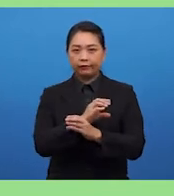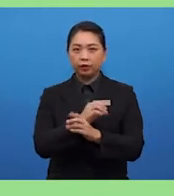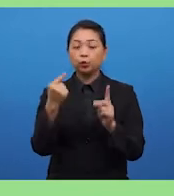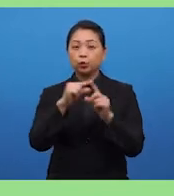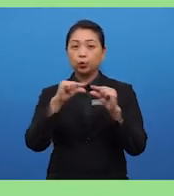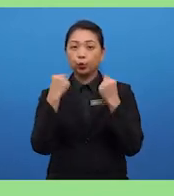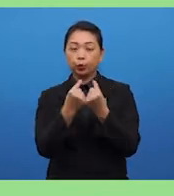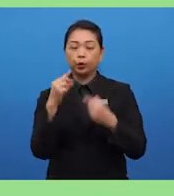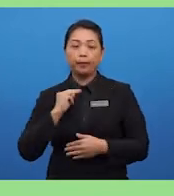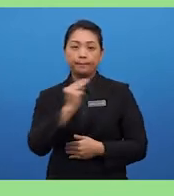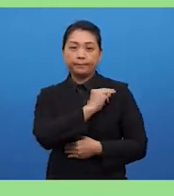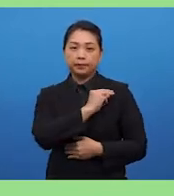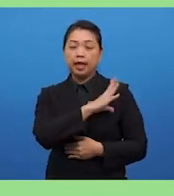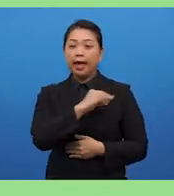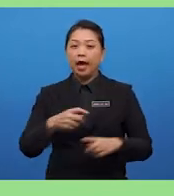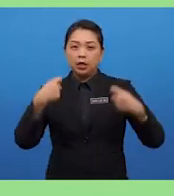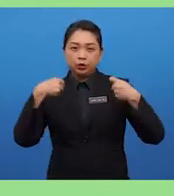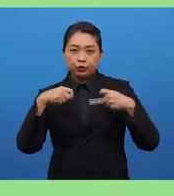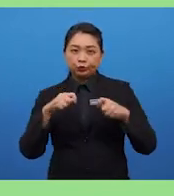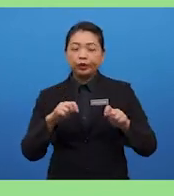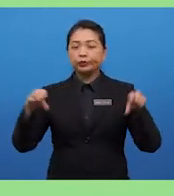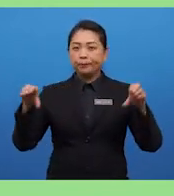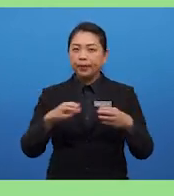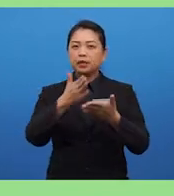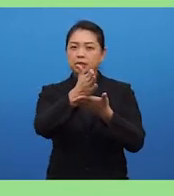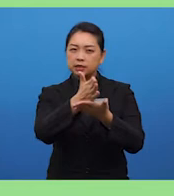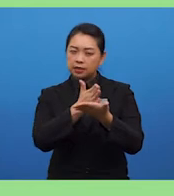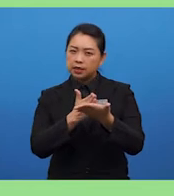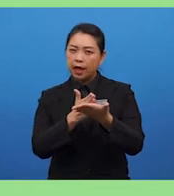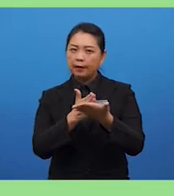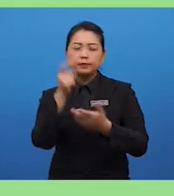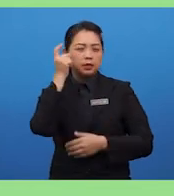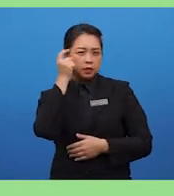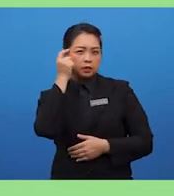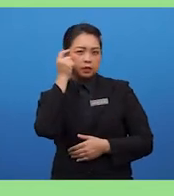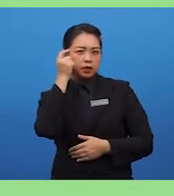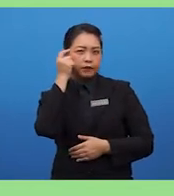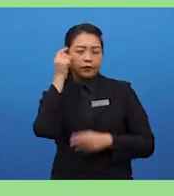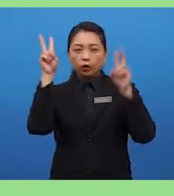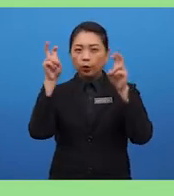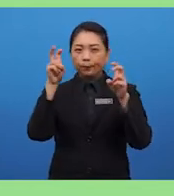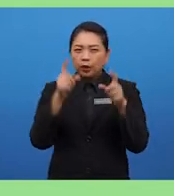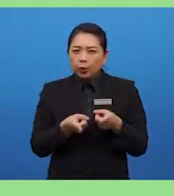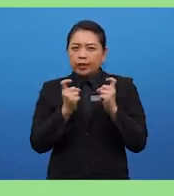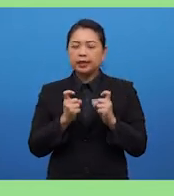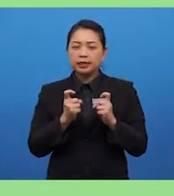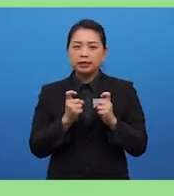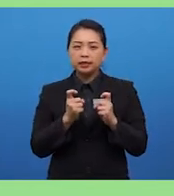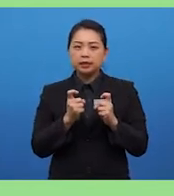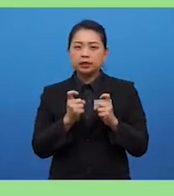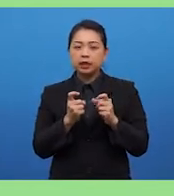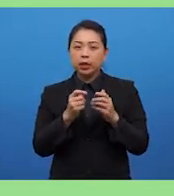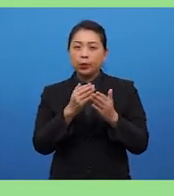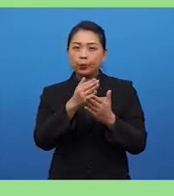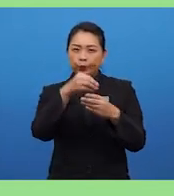group members and try to make some sense of the topic quickly, within